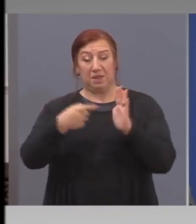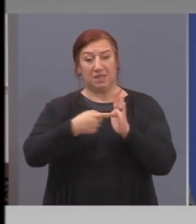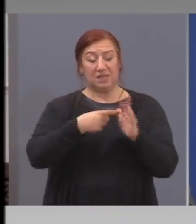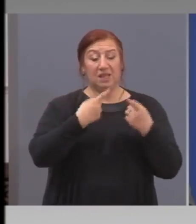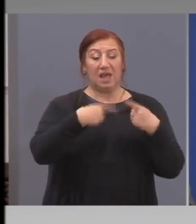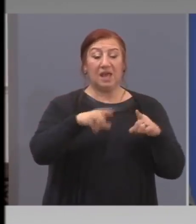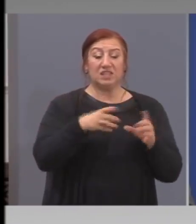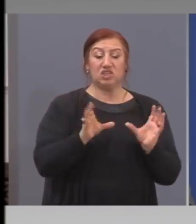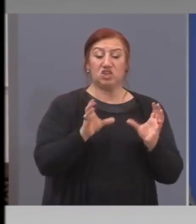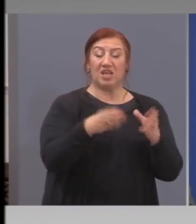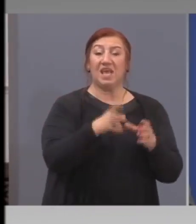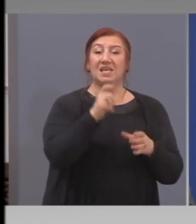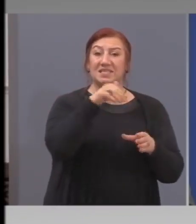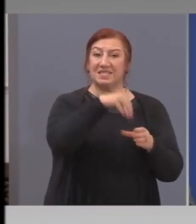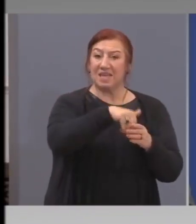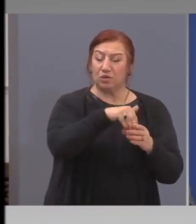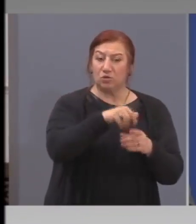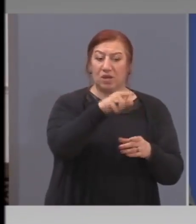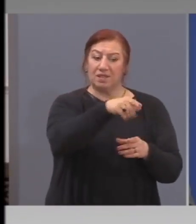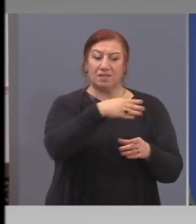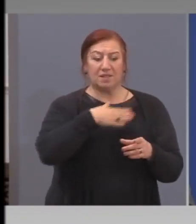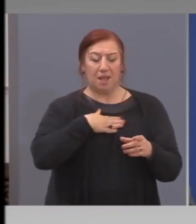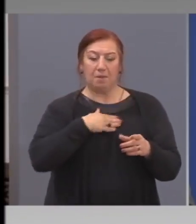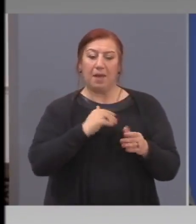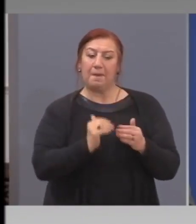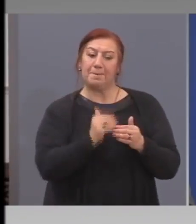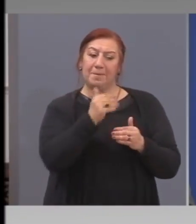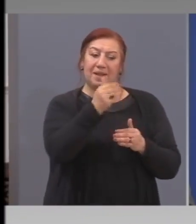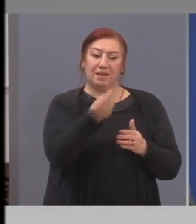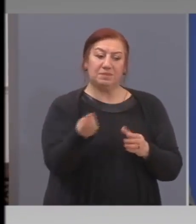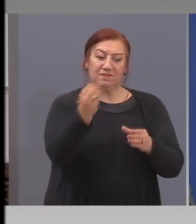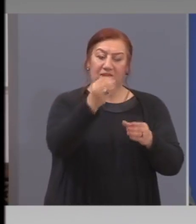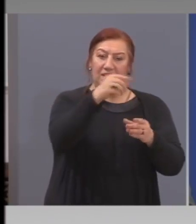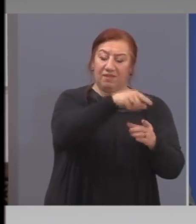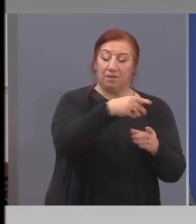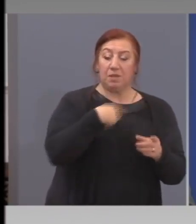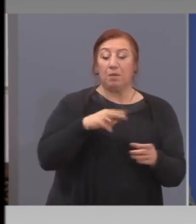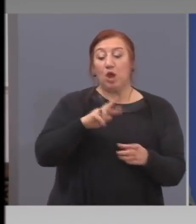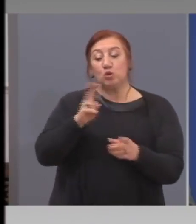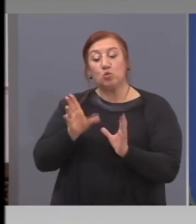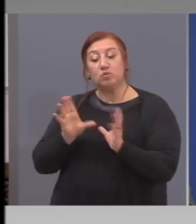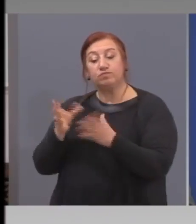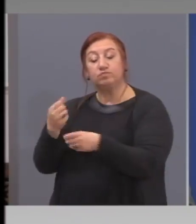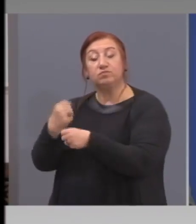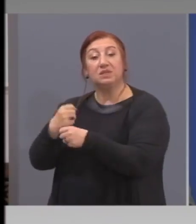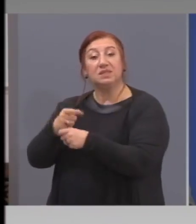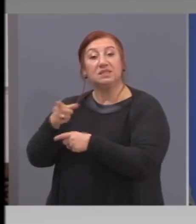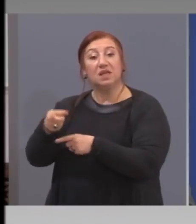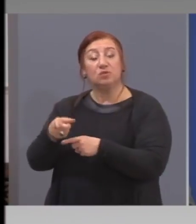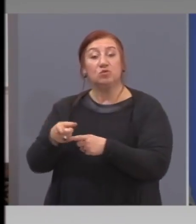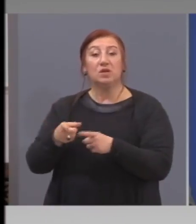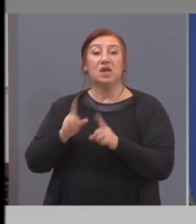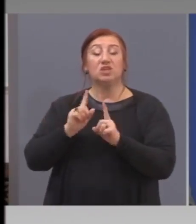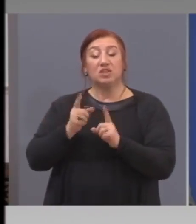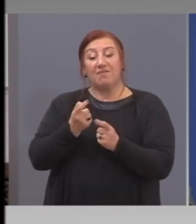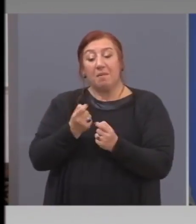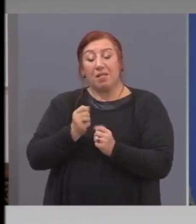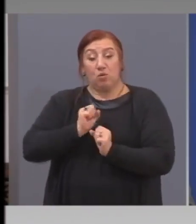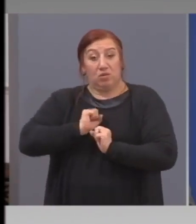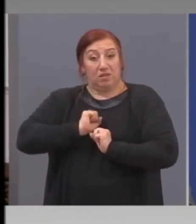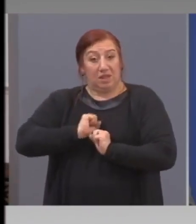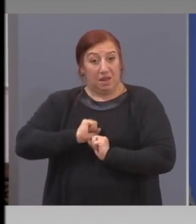сектори, които ще получат сравнителни прединства в момента на кризата. Има сектори, които наистина ще трябва да проявят малко търпение.